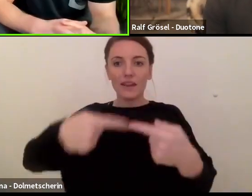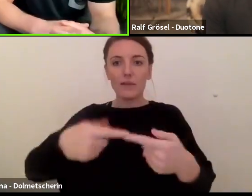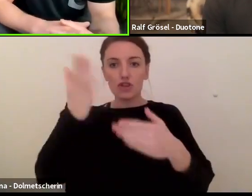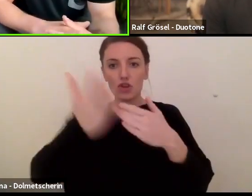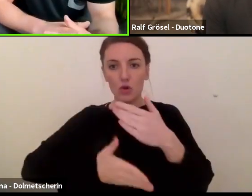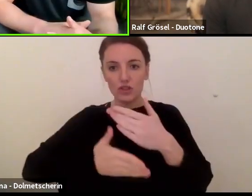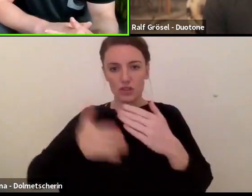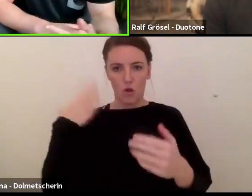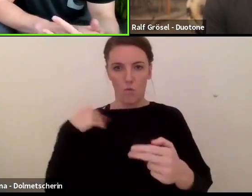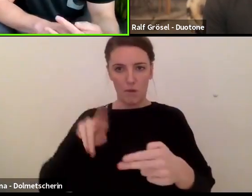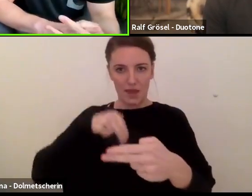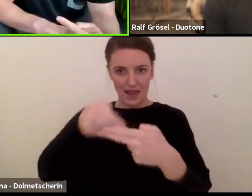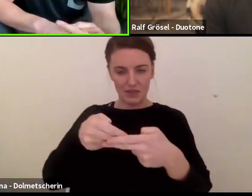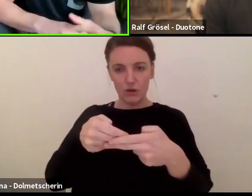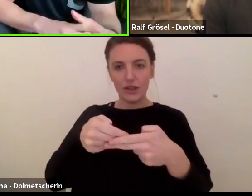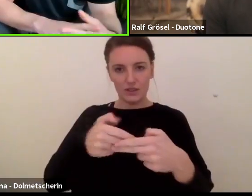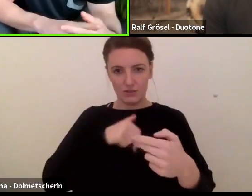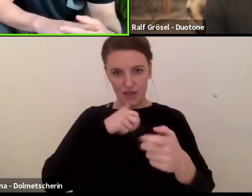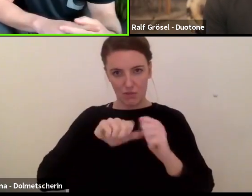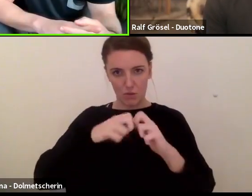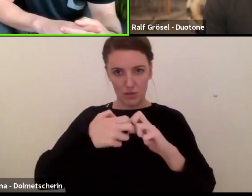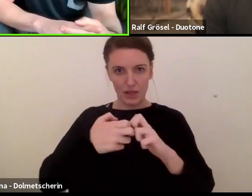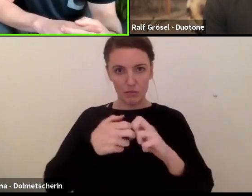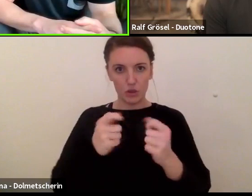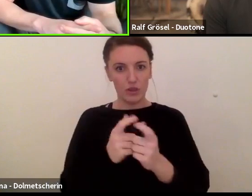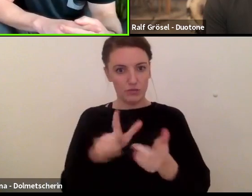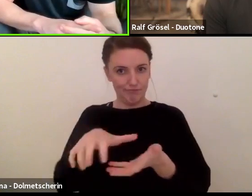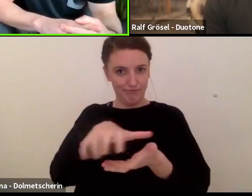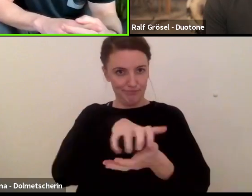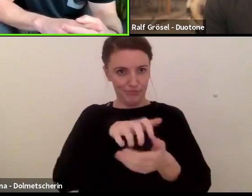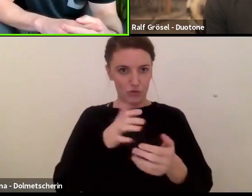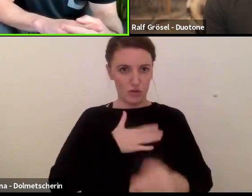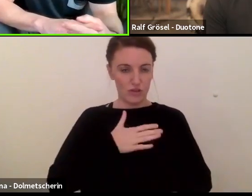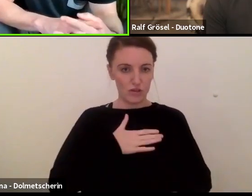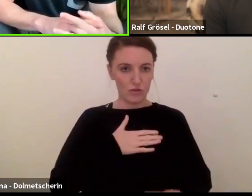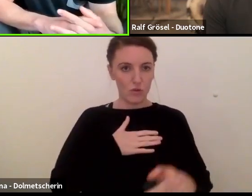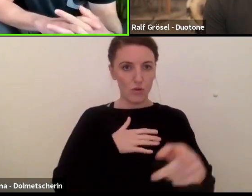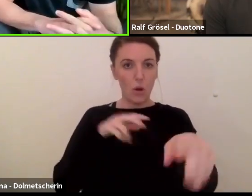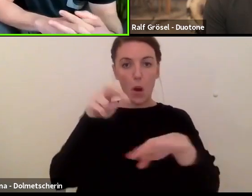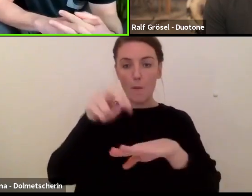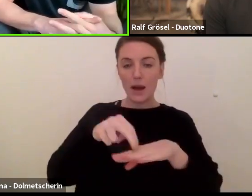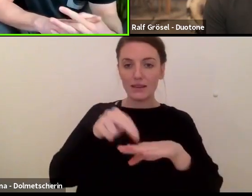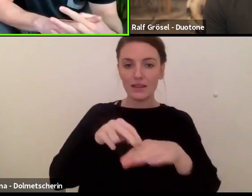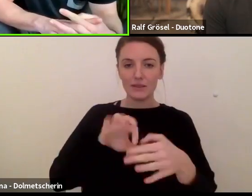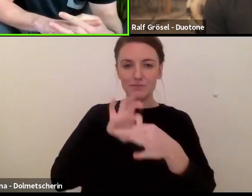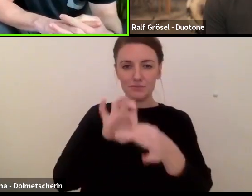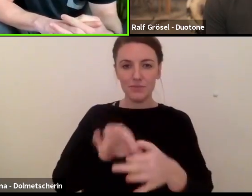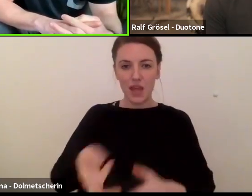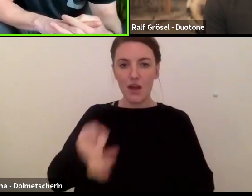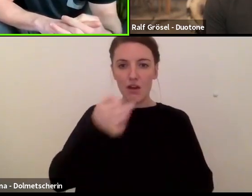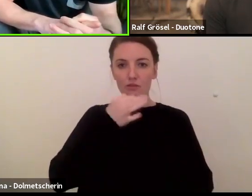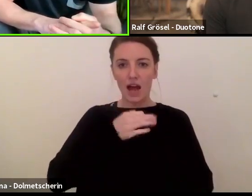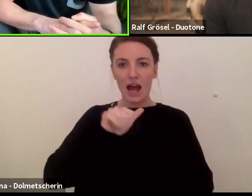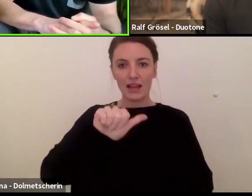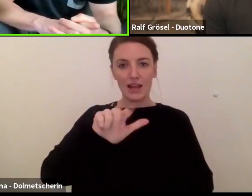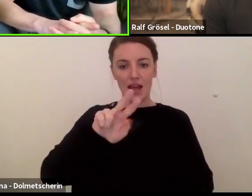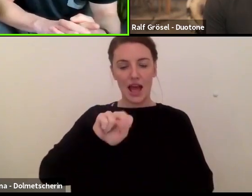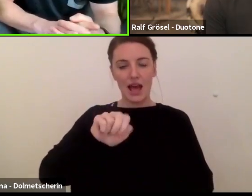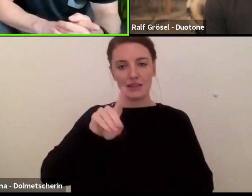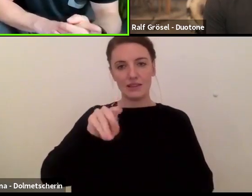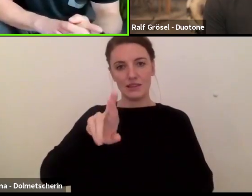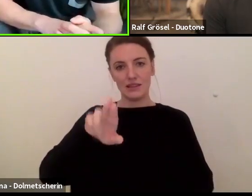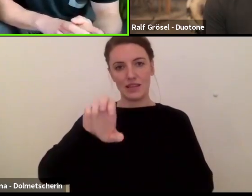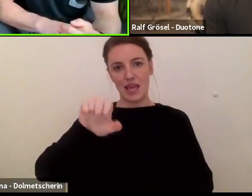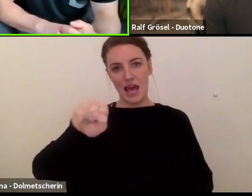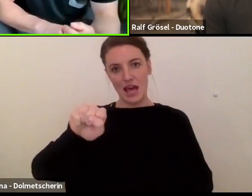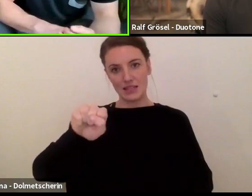Ralf wird die dann noch kurz beantworten. Da vielleicht, um die Frage von Andreas zu übernehmen, wie entscheidet